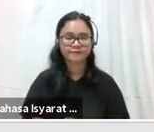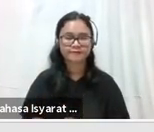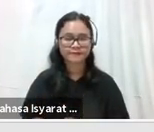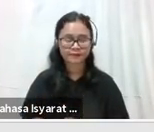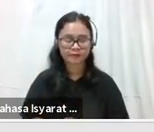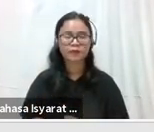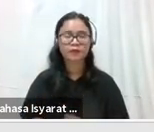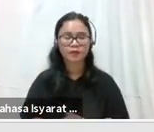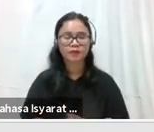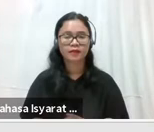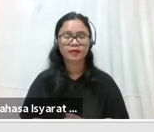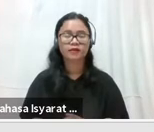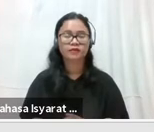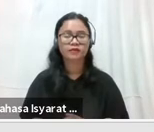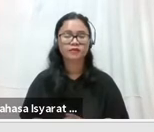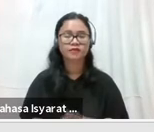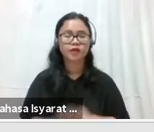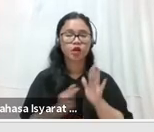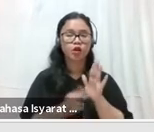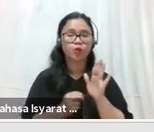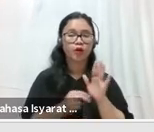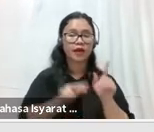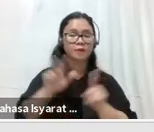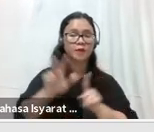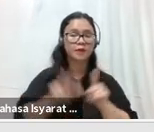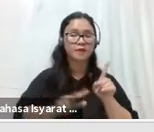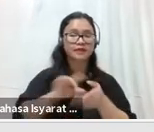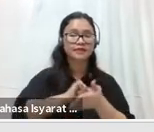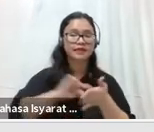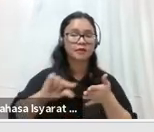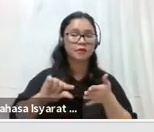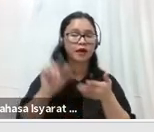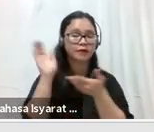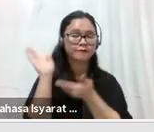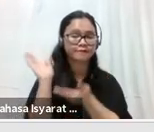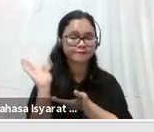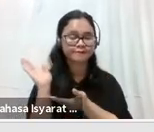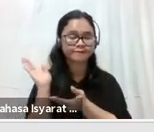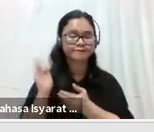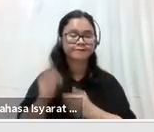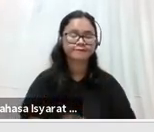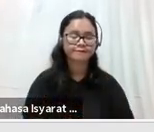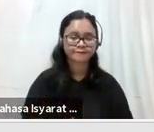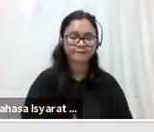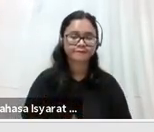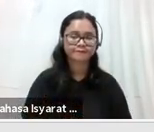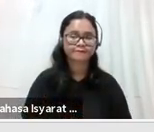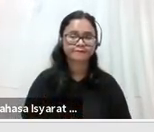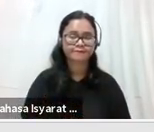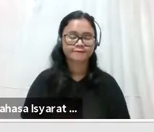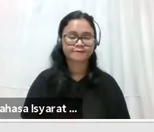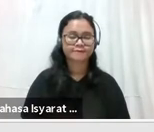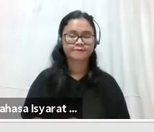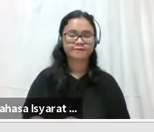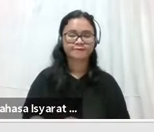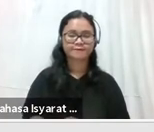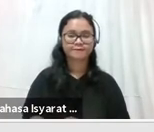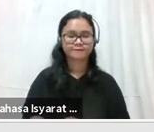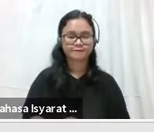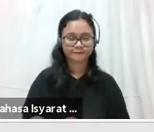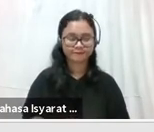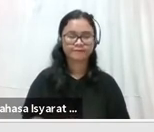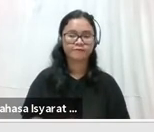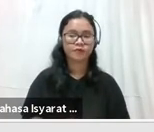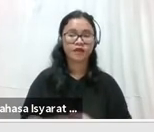individu 18. Antonius Widi Nugraha dalam kurung DPC Gerkatin Ngawi